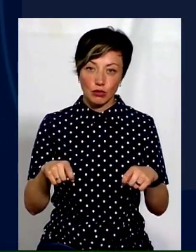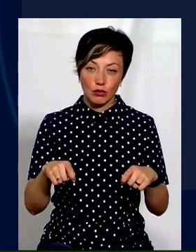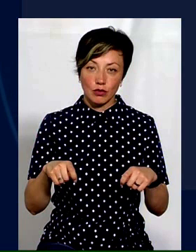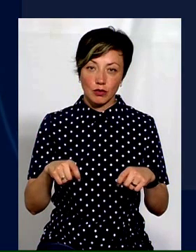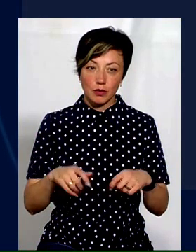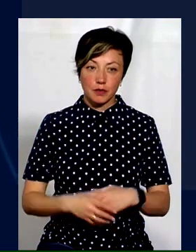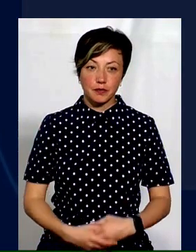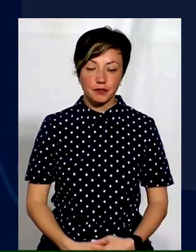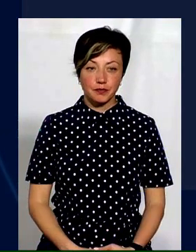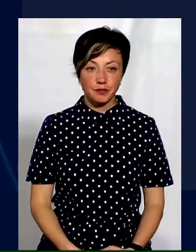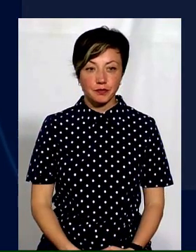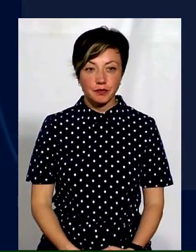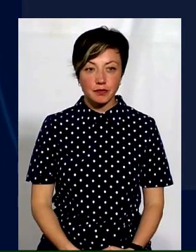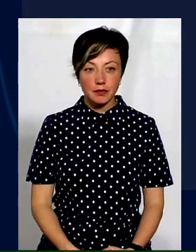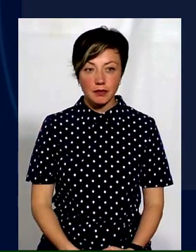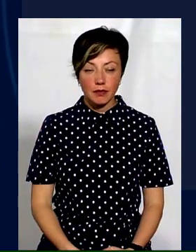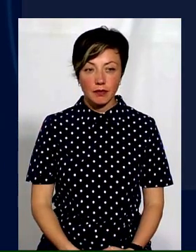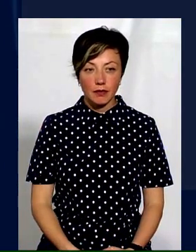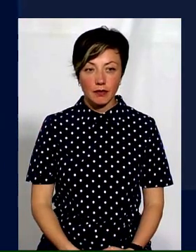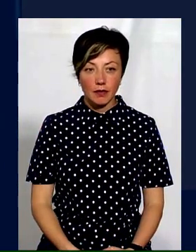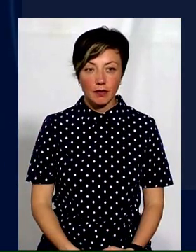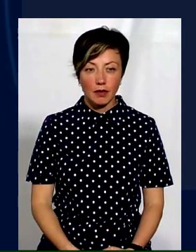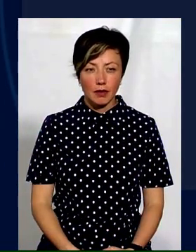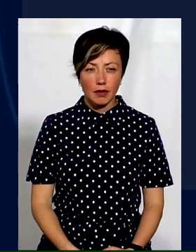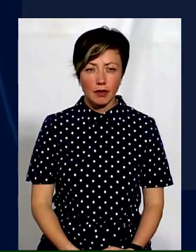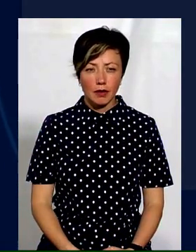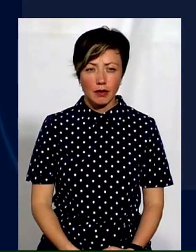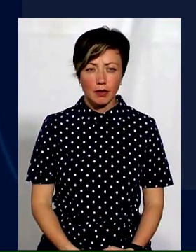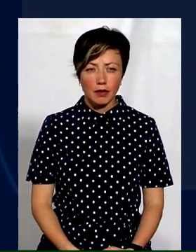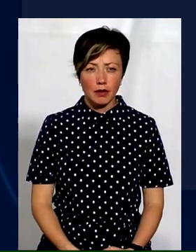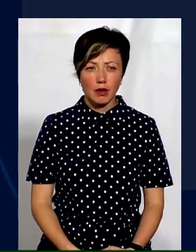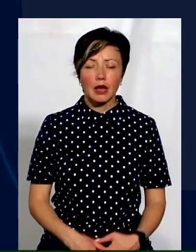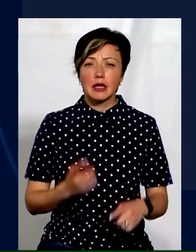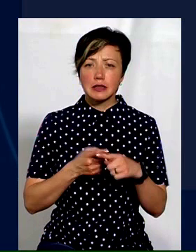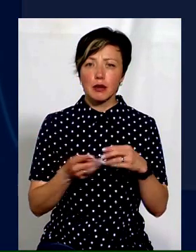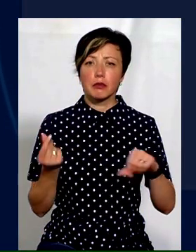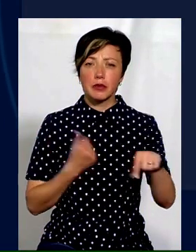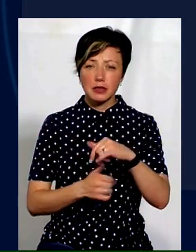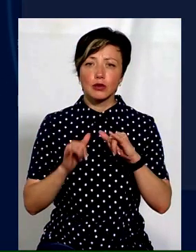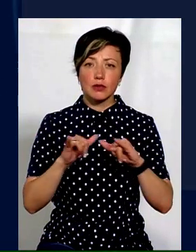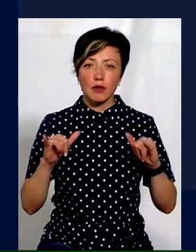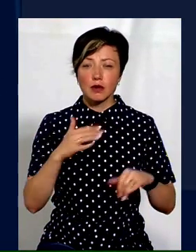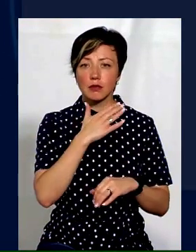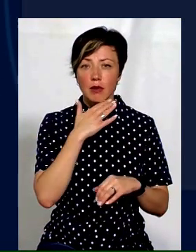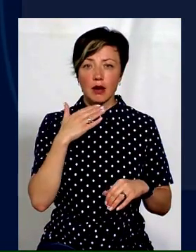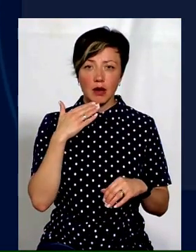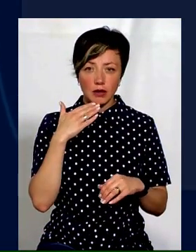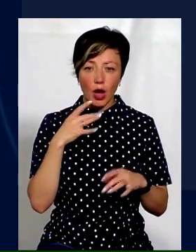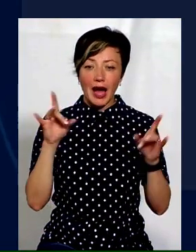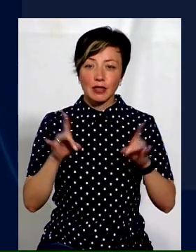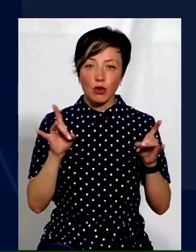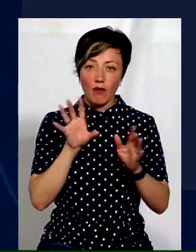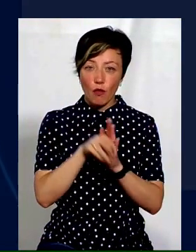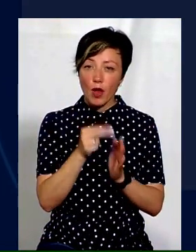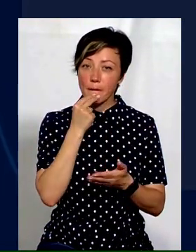формуванню спільних партій. Український винок слабенький, хоча він, ну, насправді, розвивається і багато сторонів вже вводять в меню цей продукт. Але